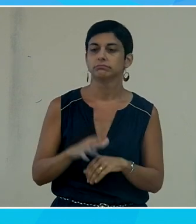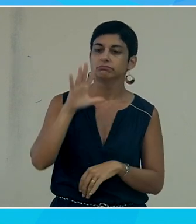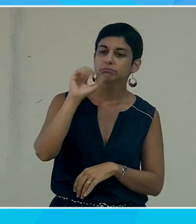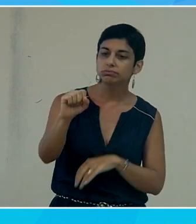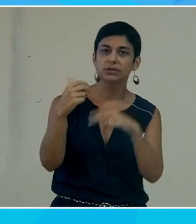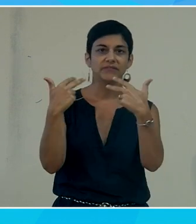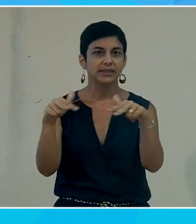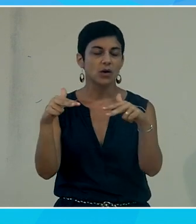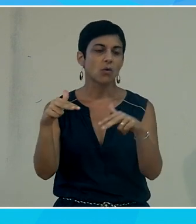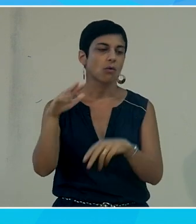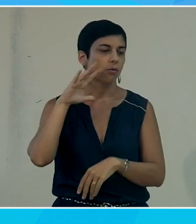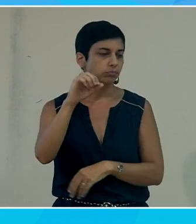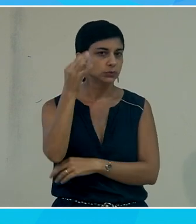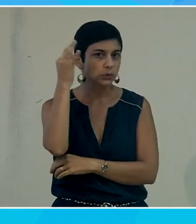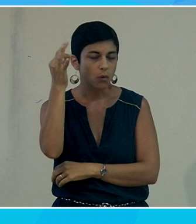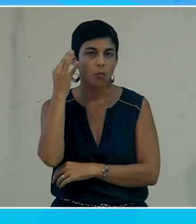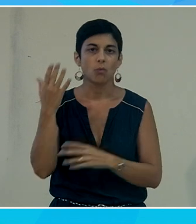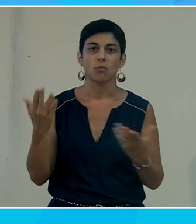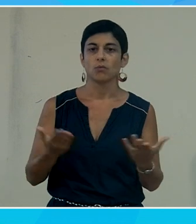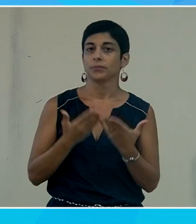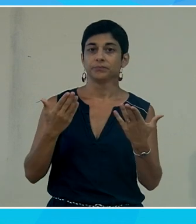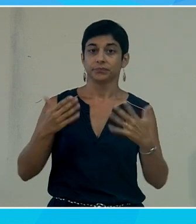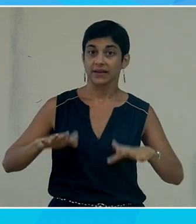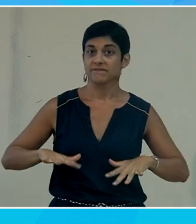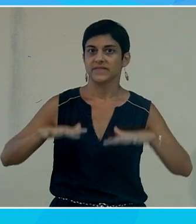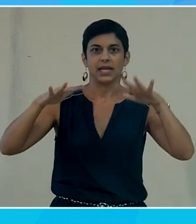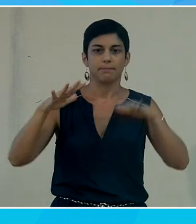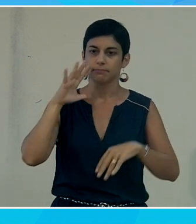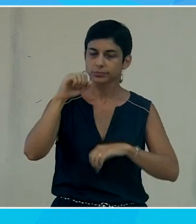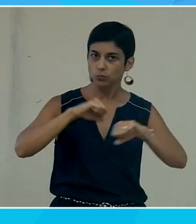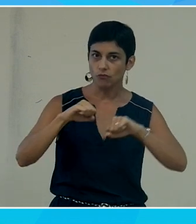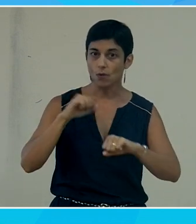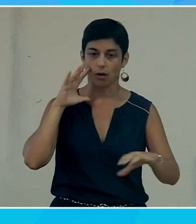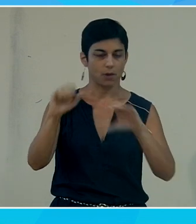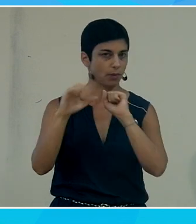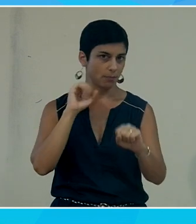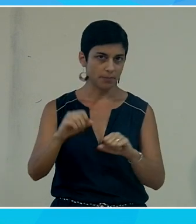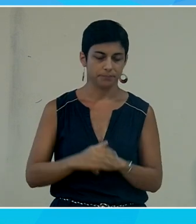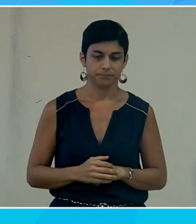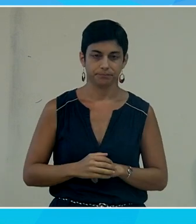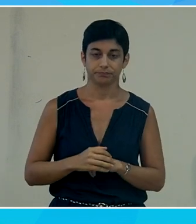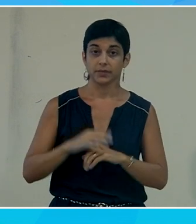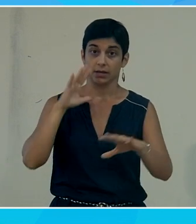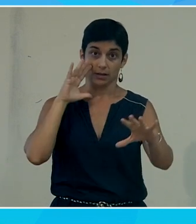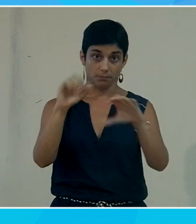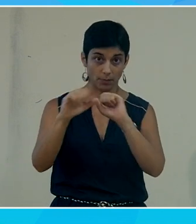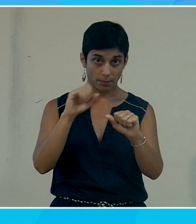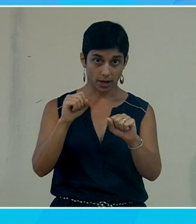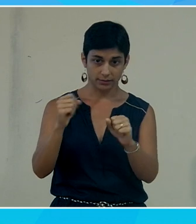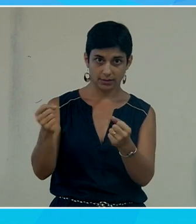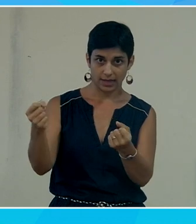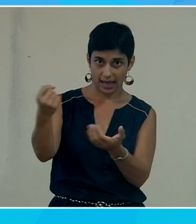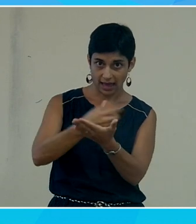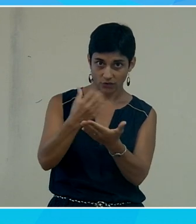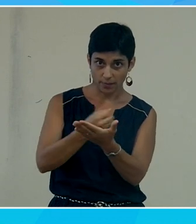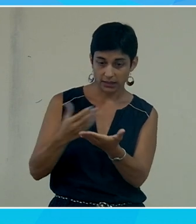je vais capter du son je vais capter de la vibration un mouvement etc donc cette information si on la collecte et